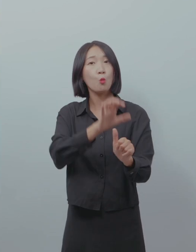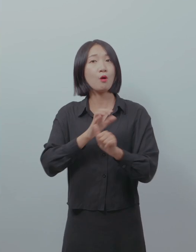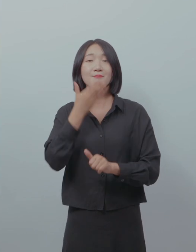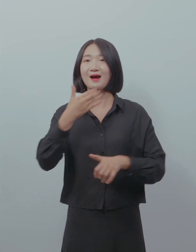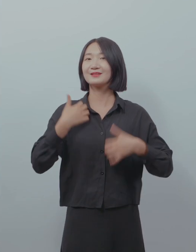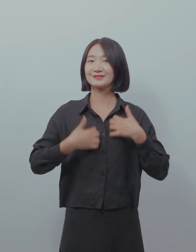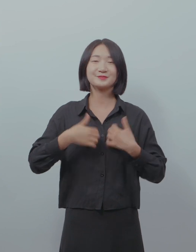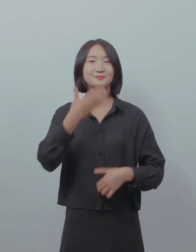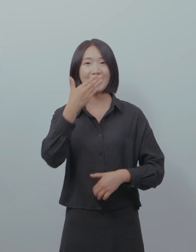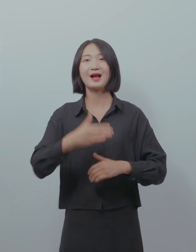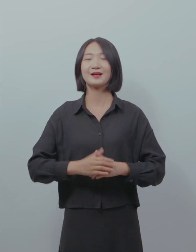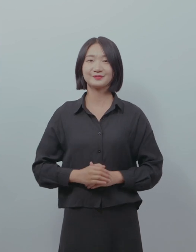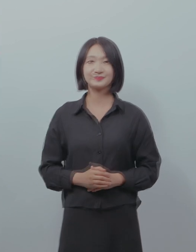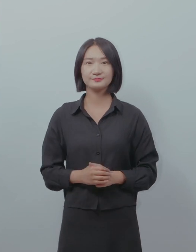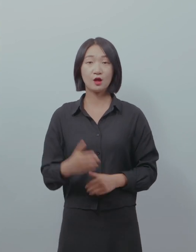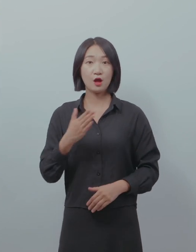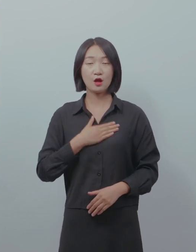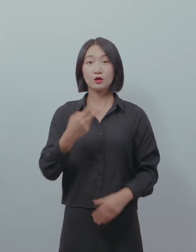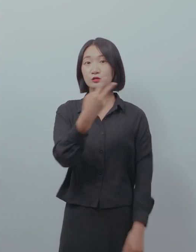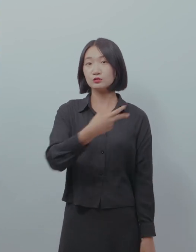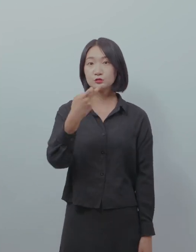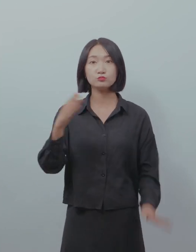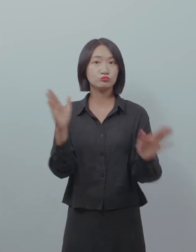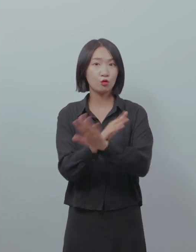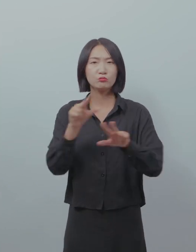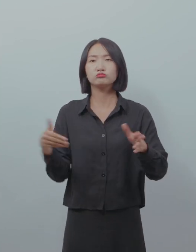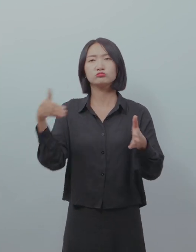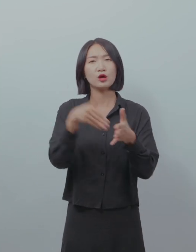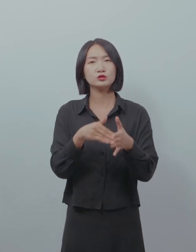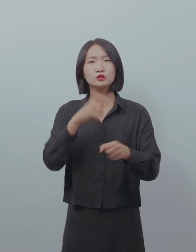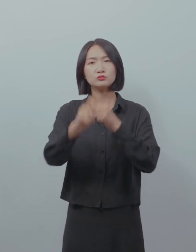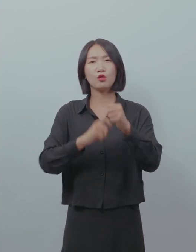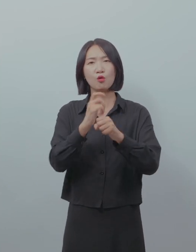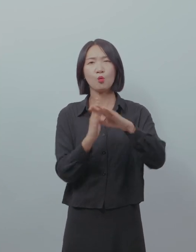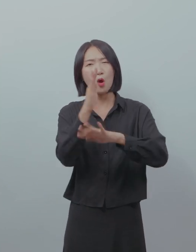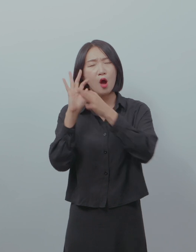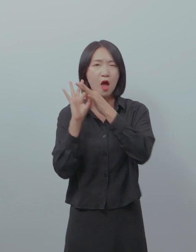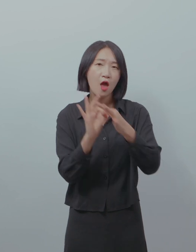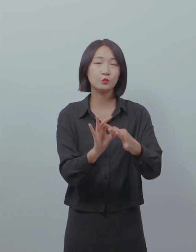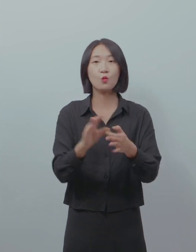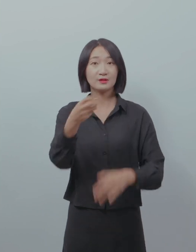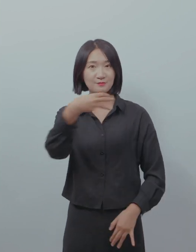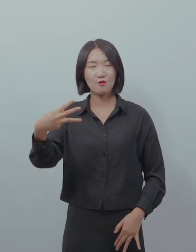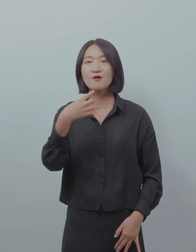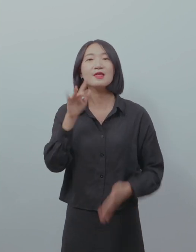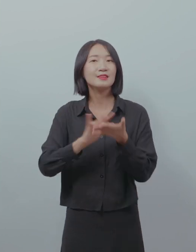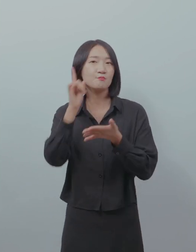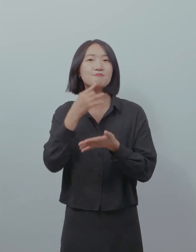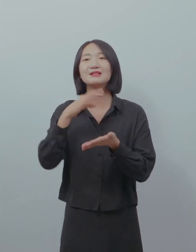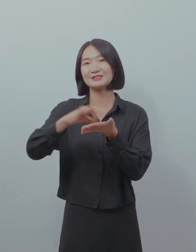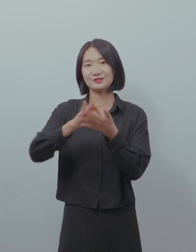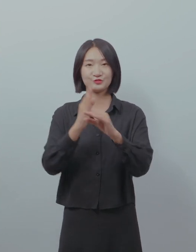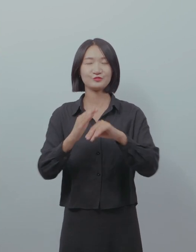기능들을 활용할 수 있고 즐길 수 있게 되었어 제가 2012년도부터는 지금까지 10년 이상 계속 갤럭시만